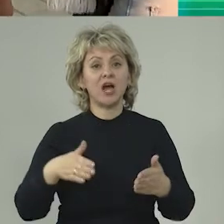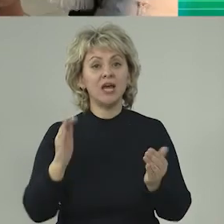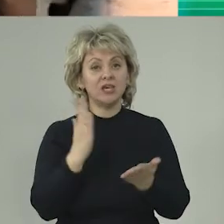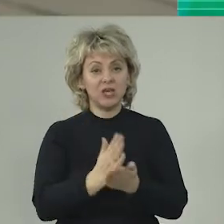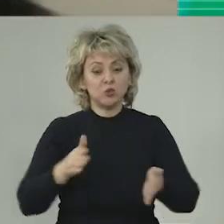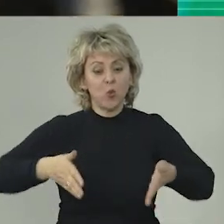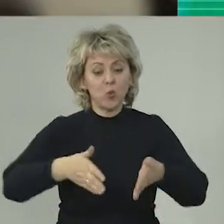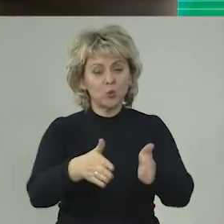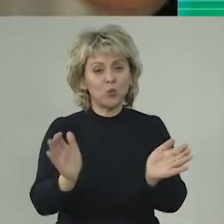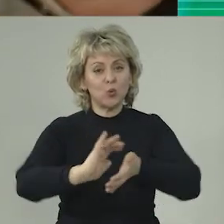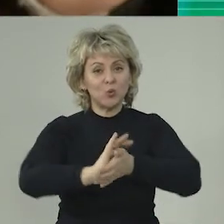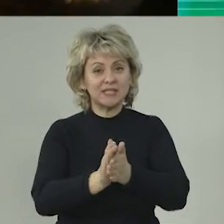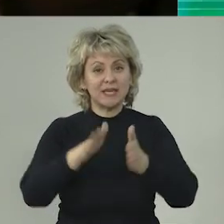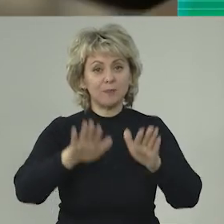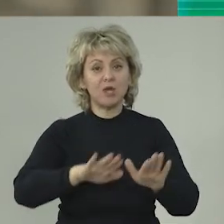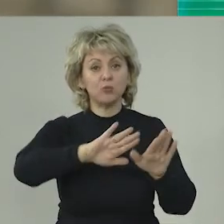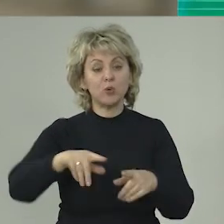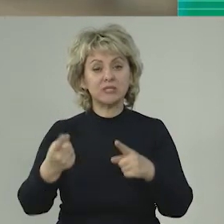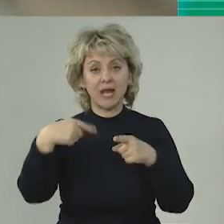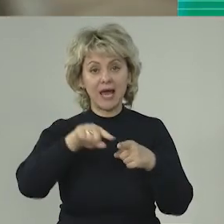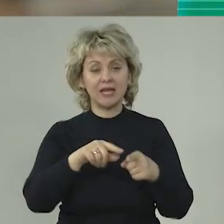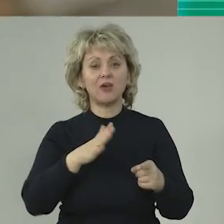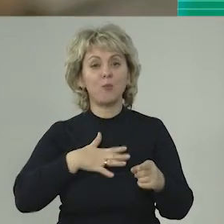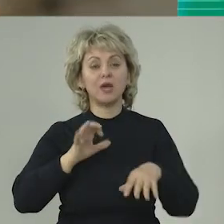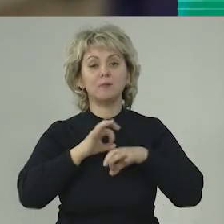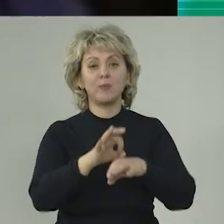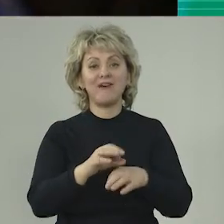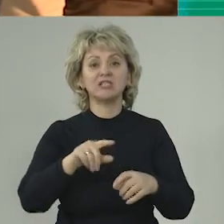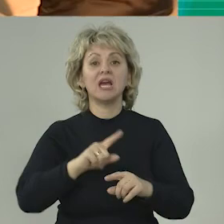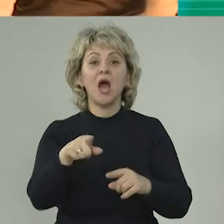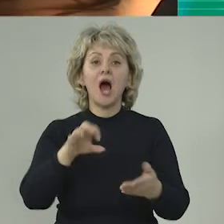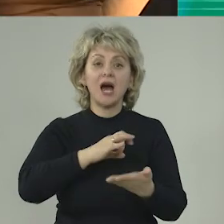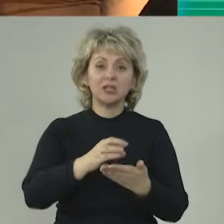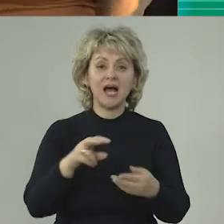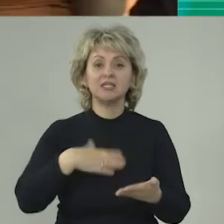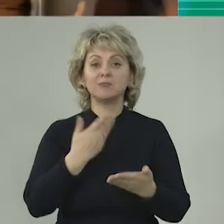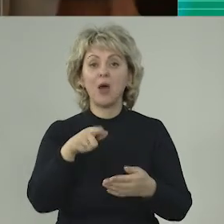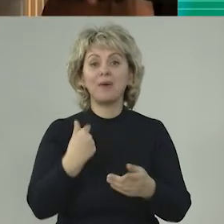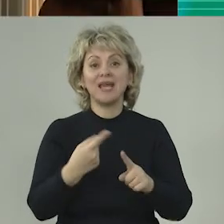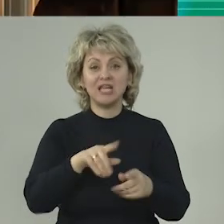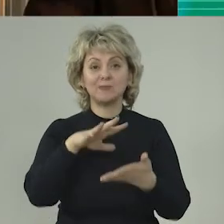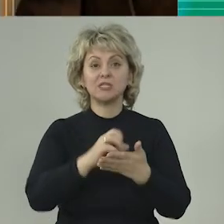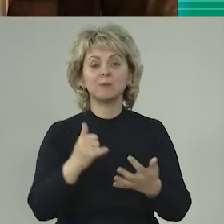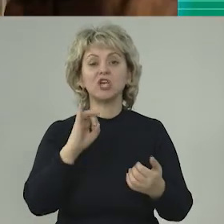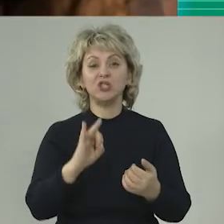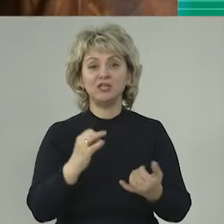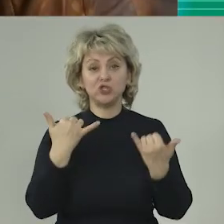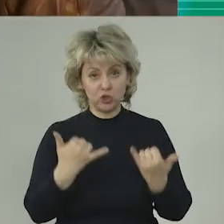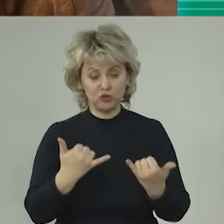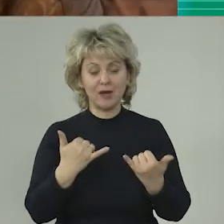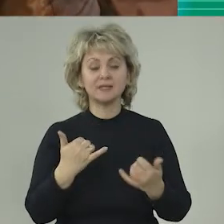узких мест. Буквально после этого мы проводили своеобразный анализ. Да, говоря, этим занимаемся и сейчас.